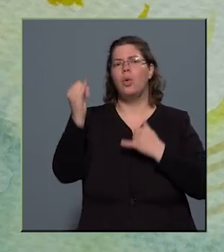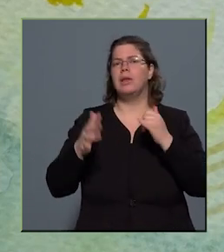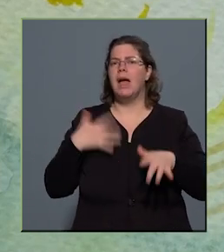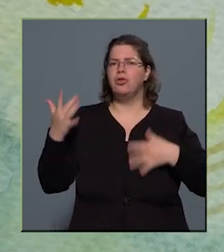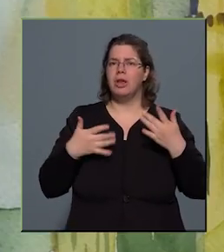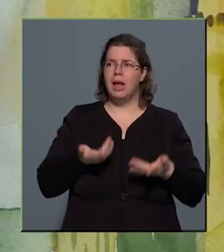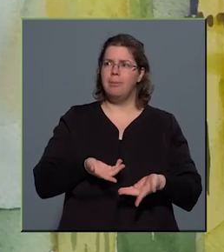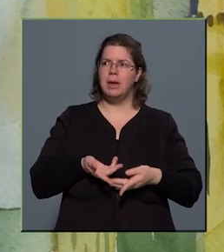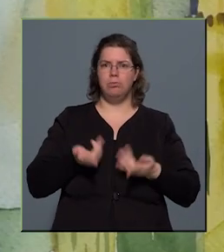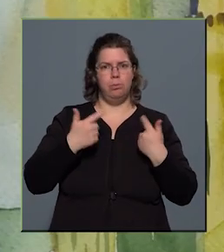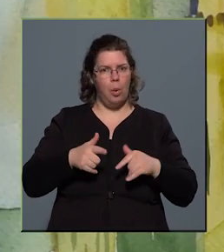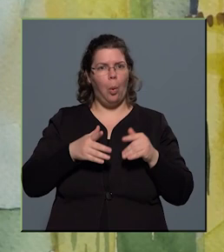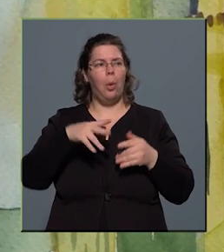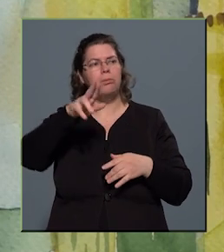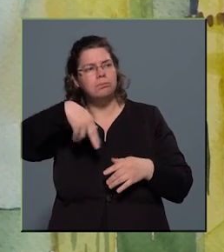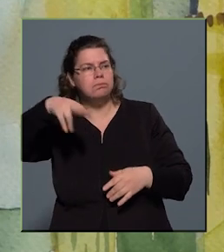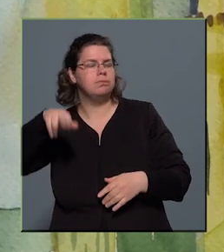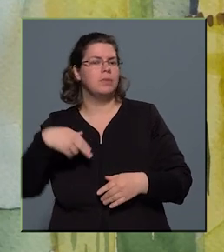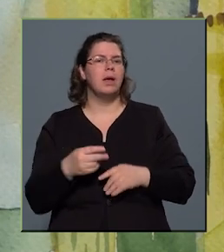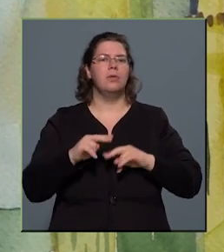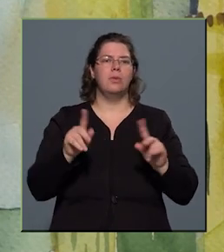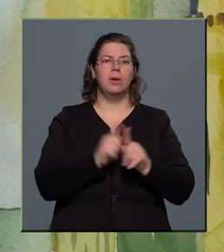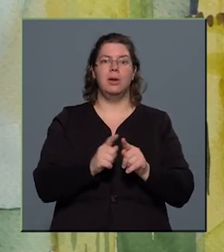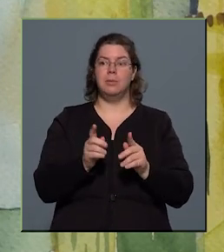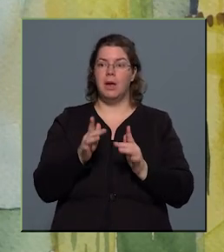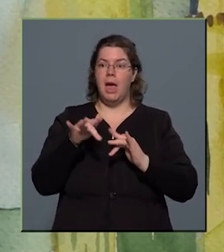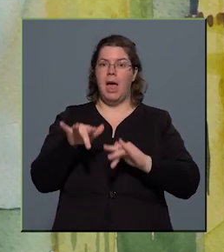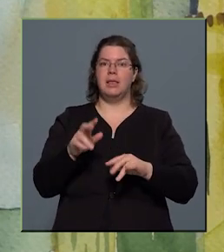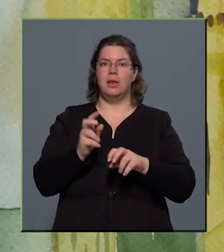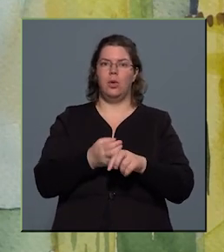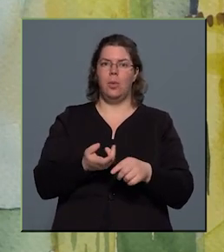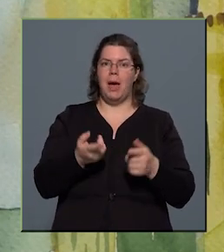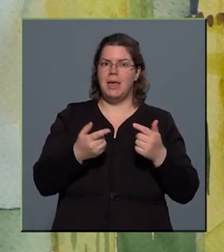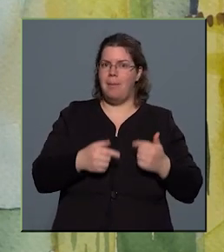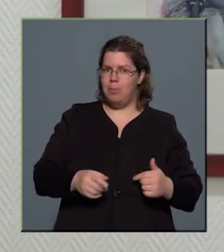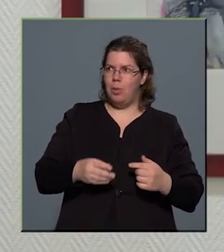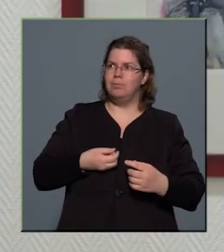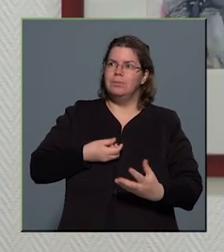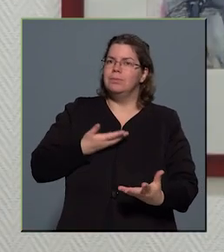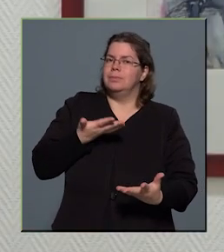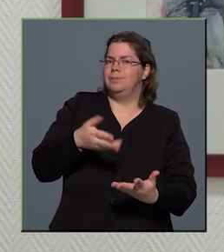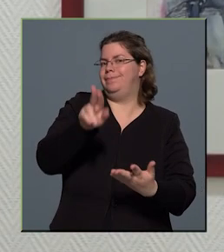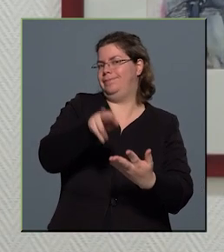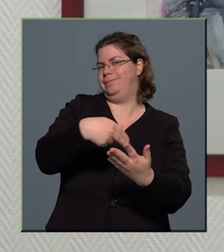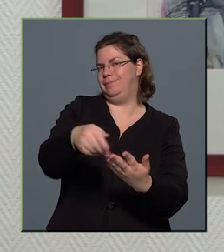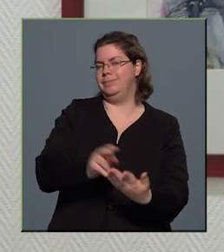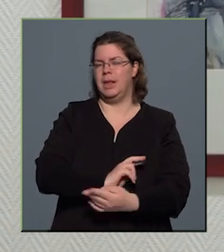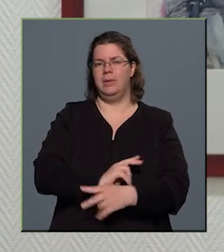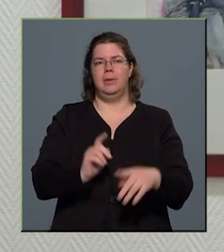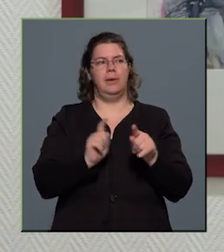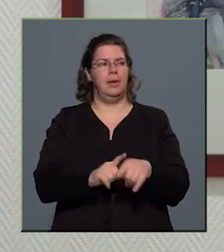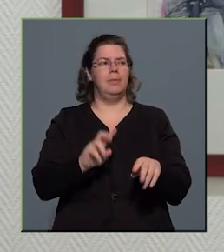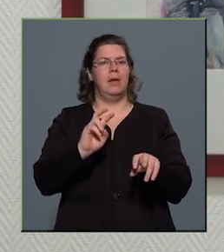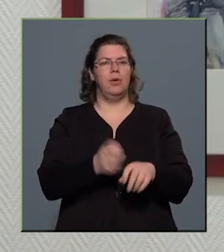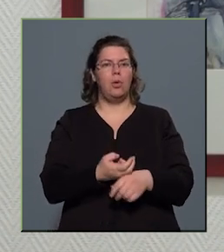vagy olyan, ami például a helyszínünkből, kőbányából, mert itt van olyan, aminek kőbányai impresszió a